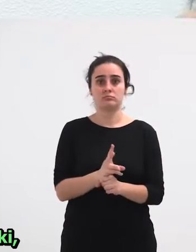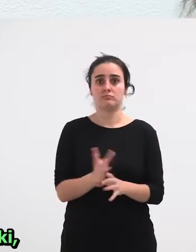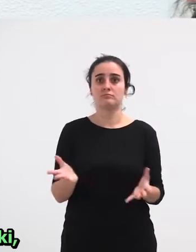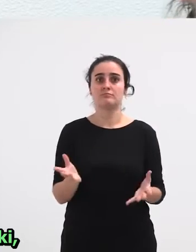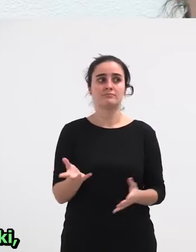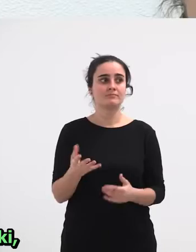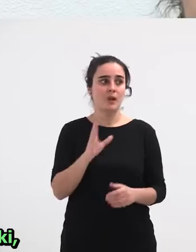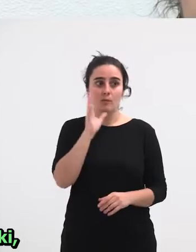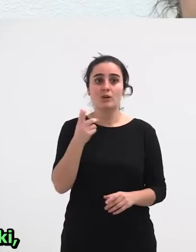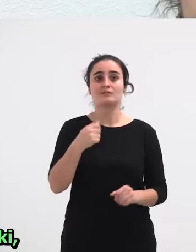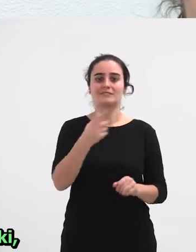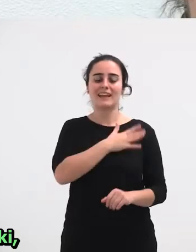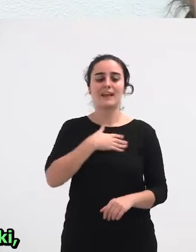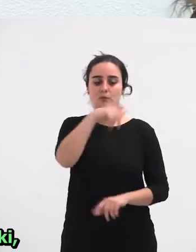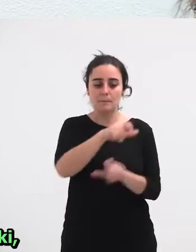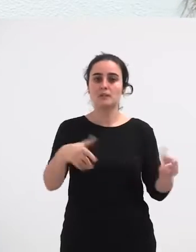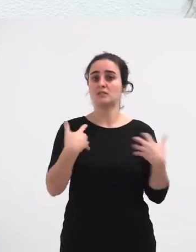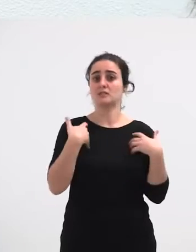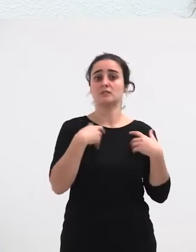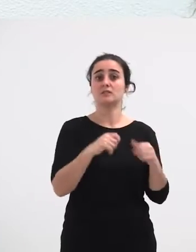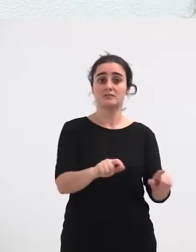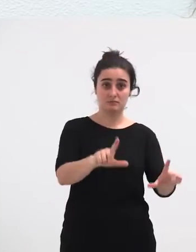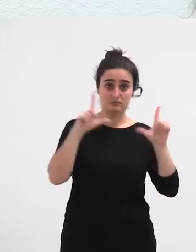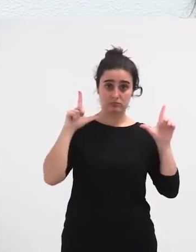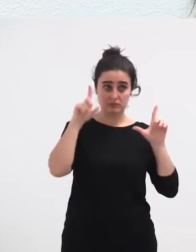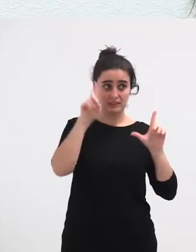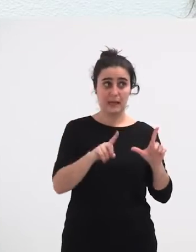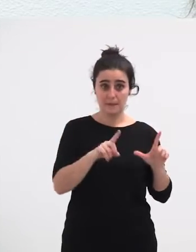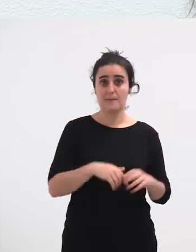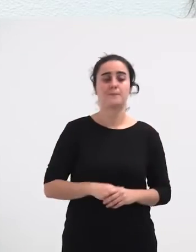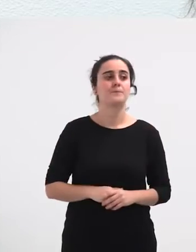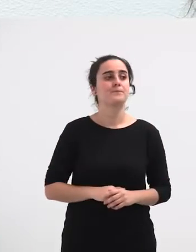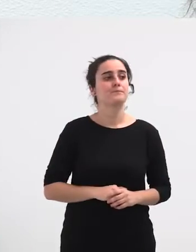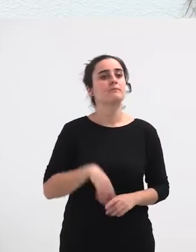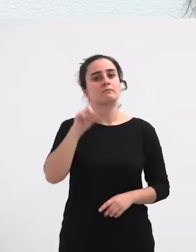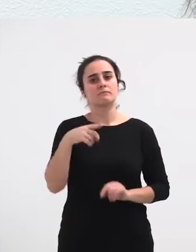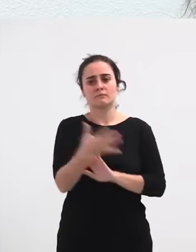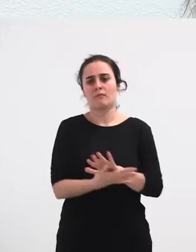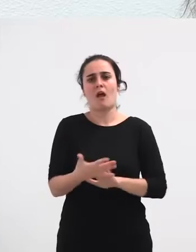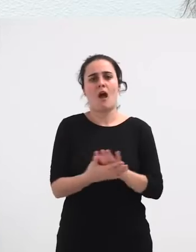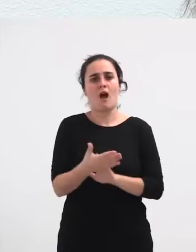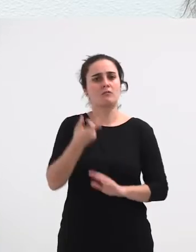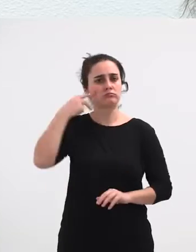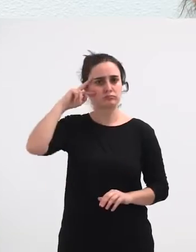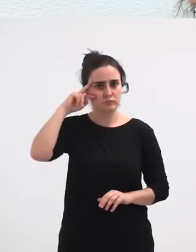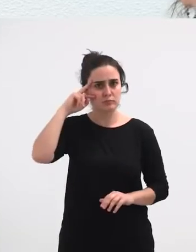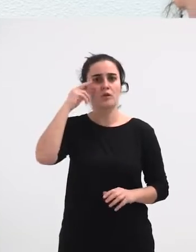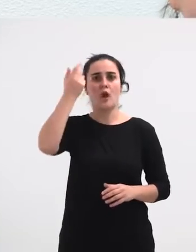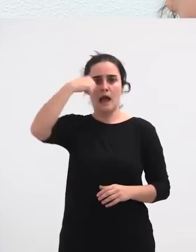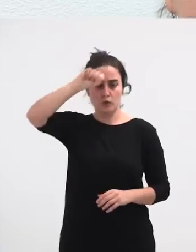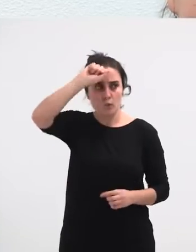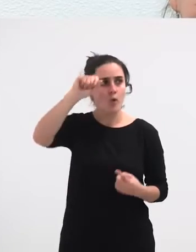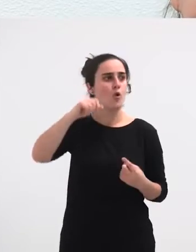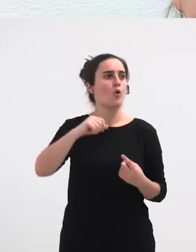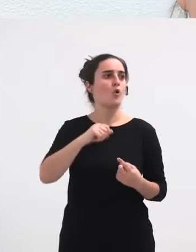Orduan Oiei ere Protagonismoa Ondia eman biegu Noskin gizonek Eta amakume horiei Gero hitzegin dugu Bagaditxuekin Antropologoekin